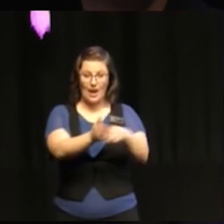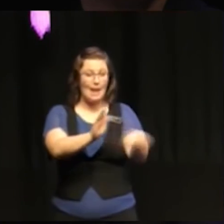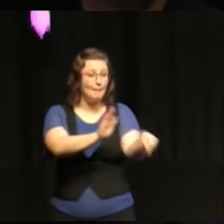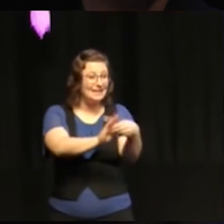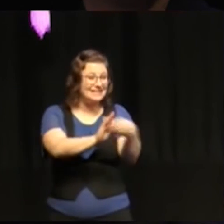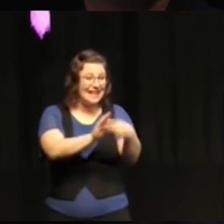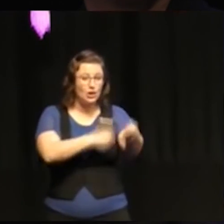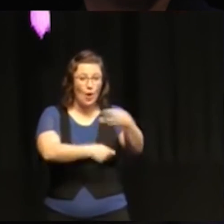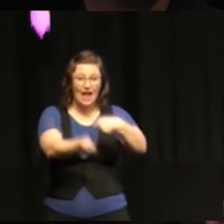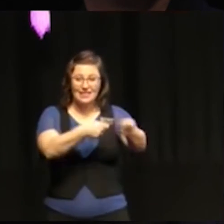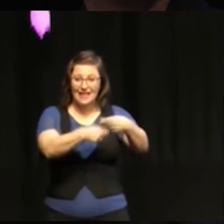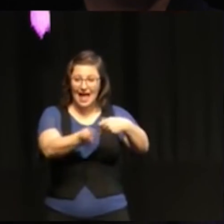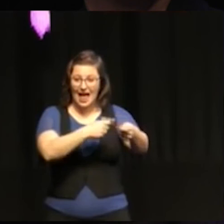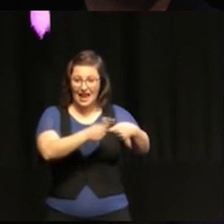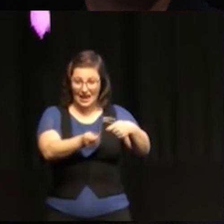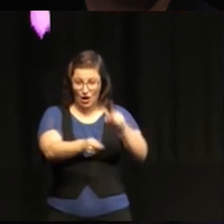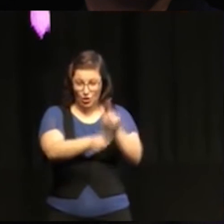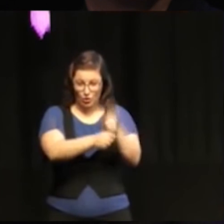USA